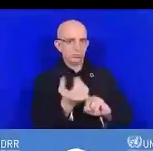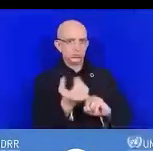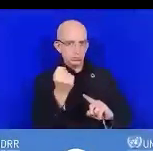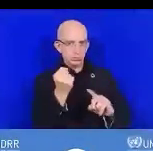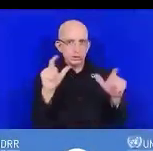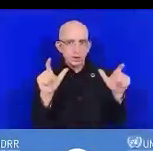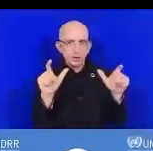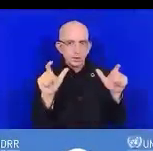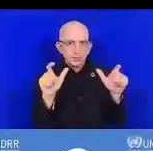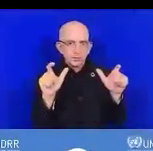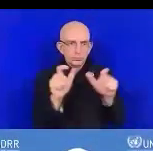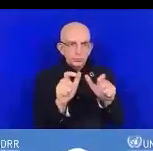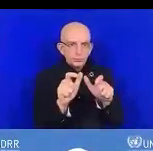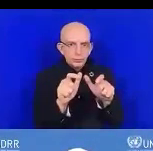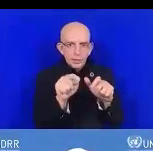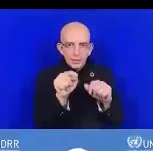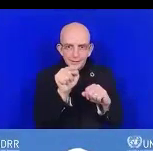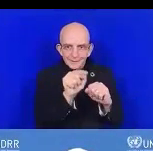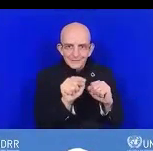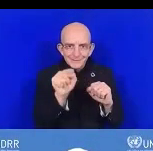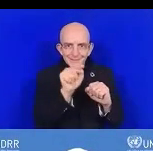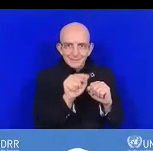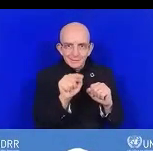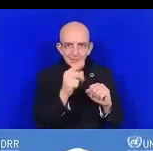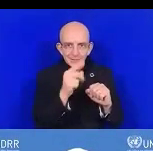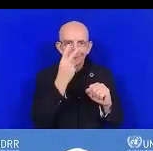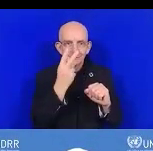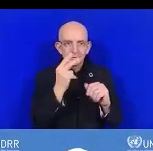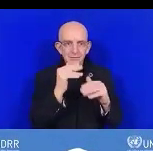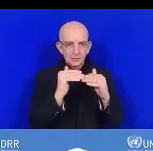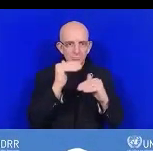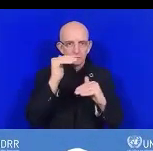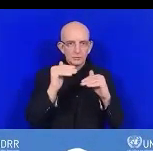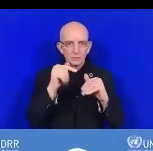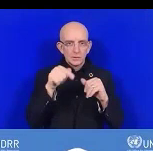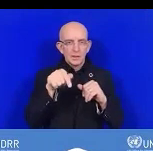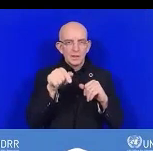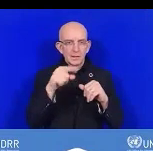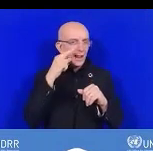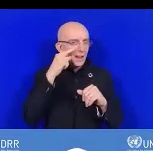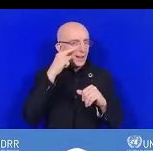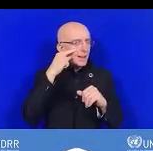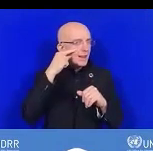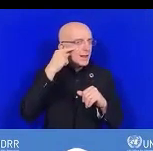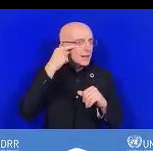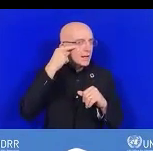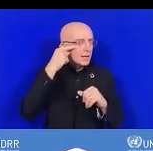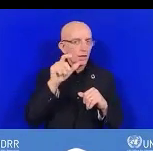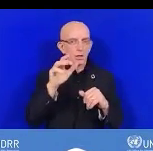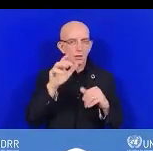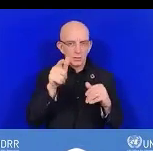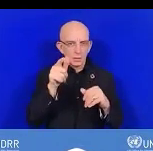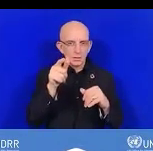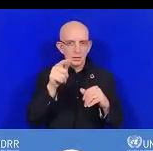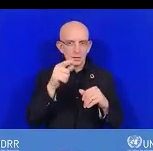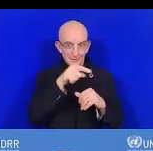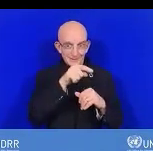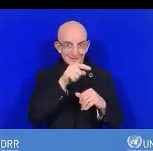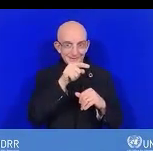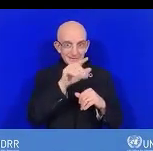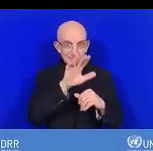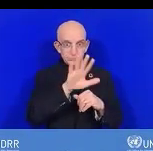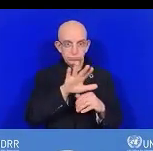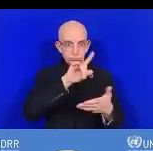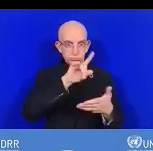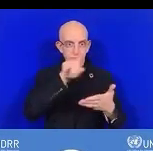Et dans la zone violet, ça montre votre score réel.